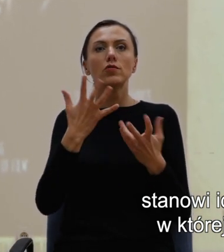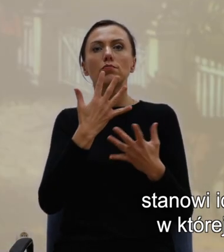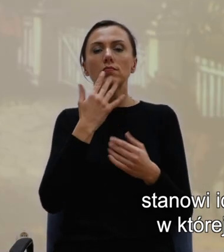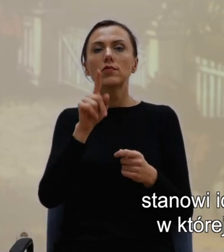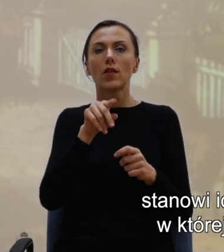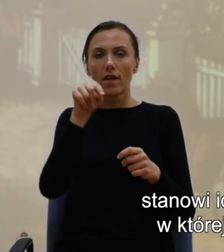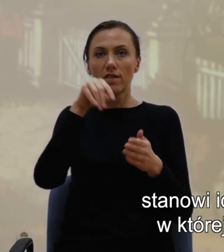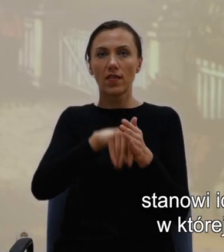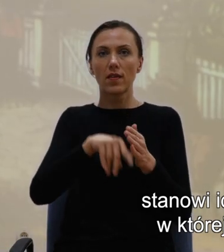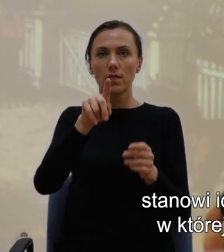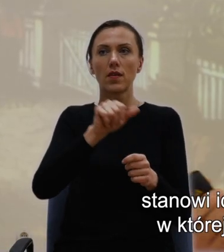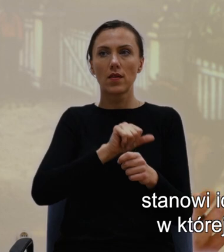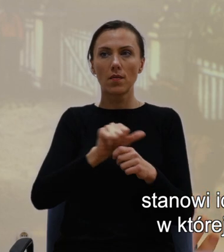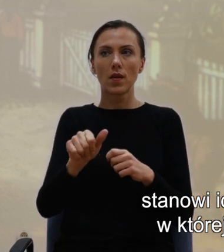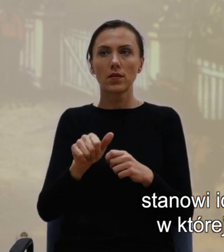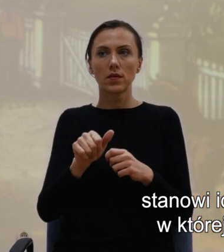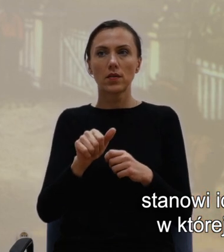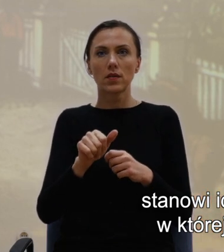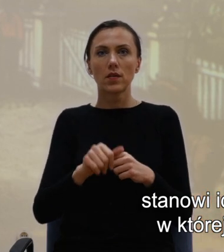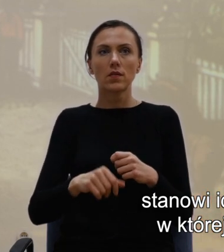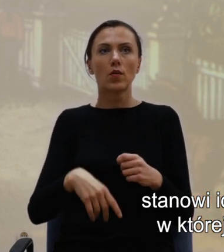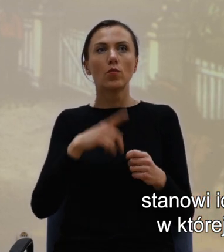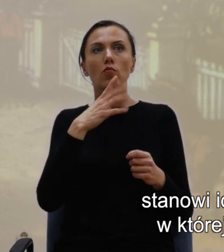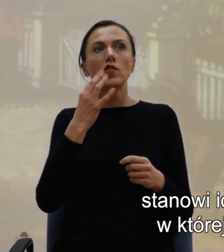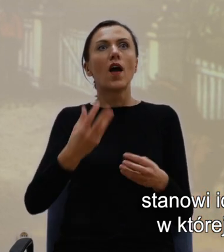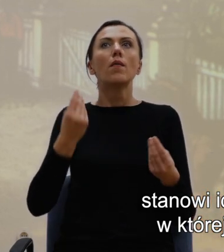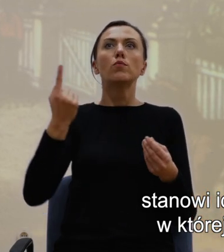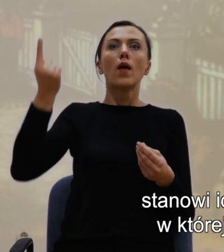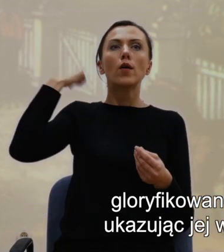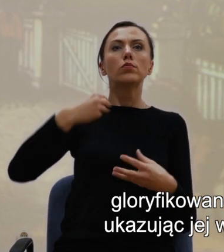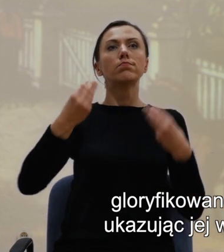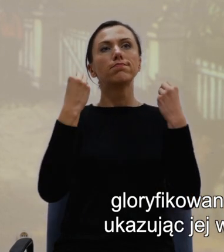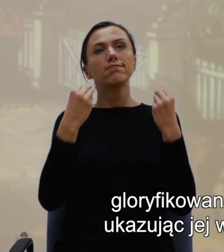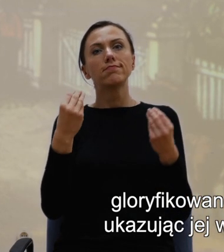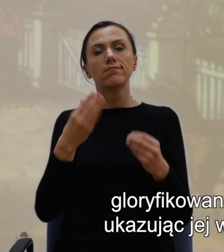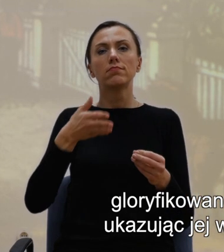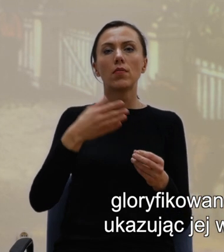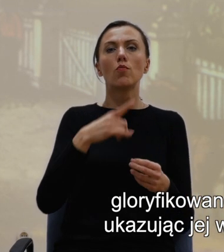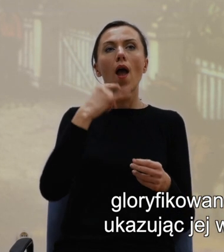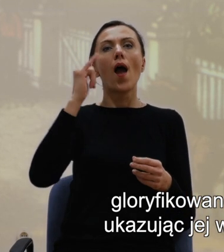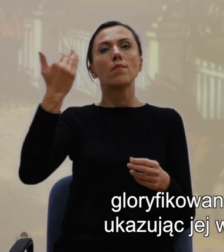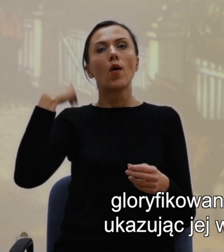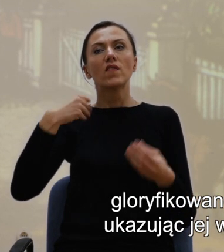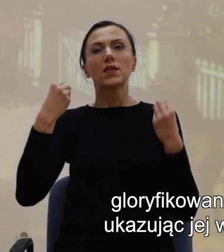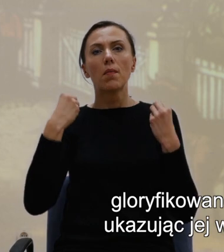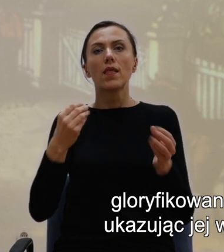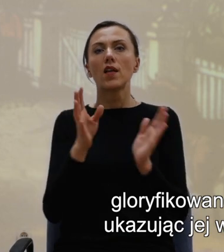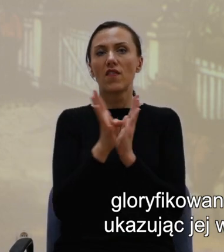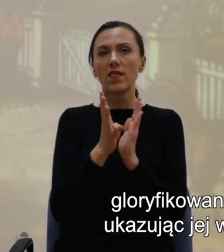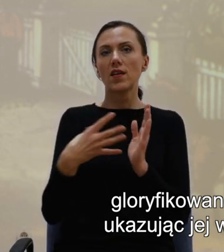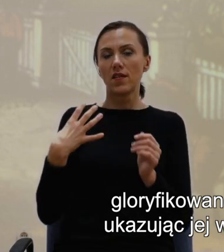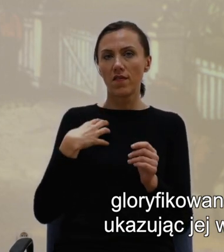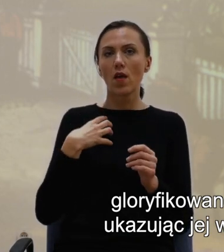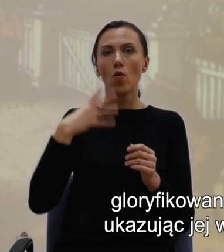gloryfikowano przeszłość południa, gloryfikowano XIX-wieczną kulturę południa,